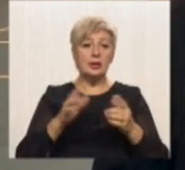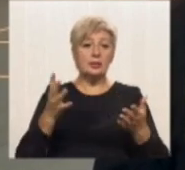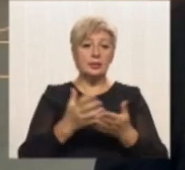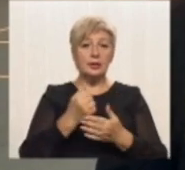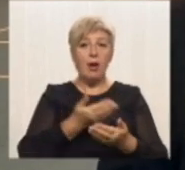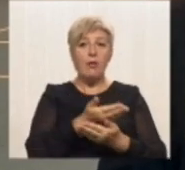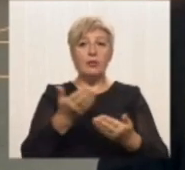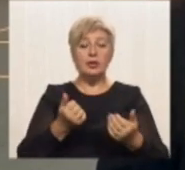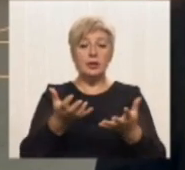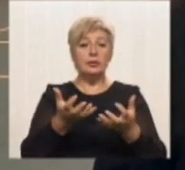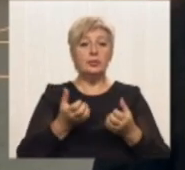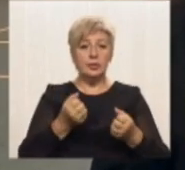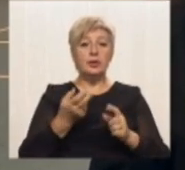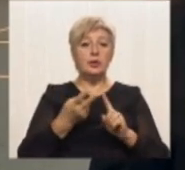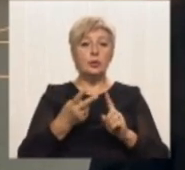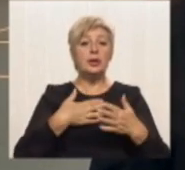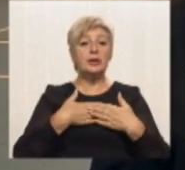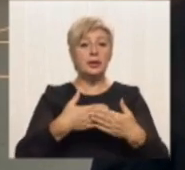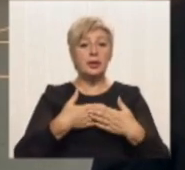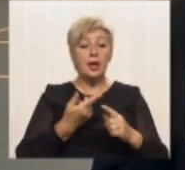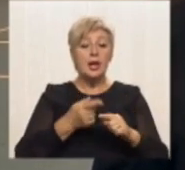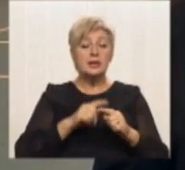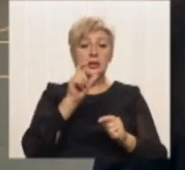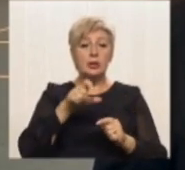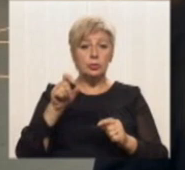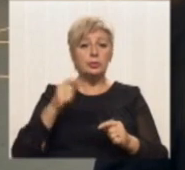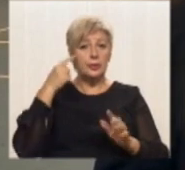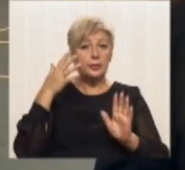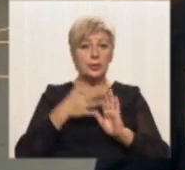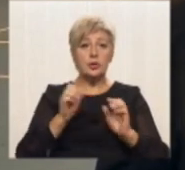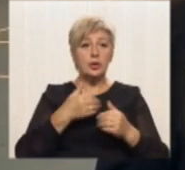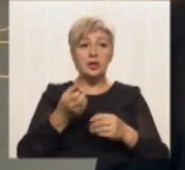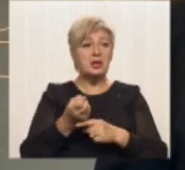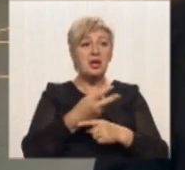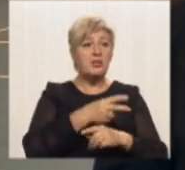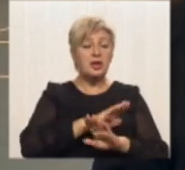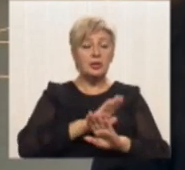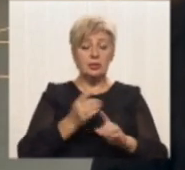друге дихання, якесь інше життя. Ці люди розуміють, що їх не викинули із цього життя.